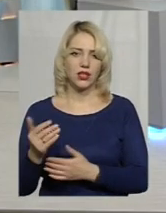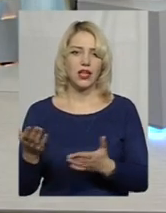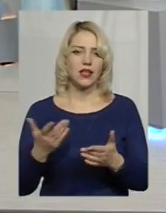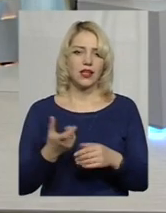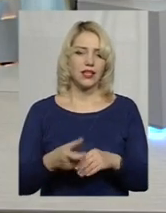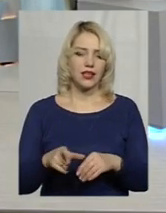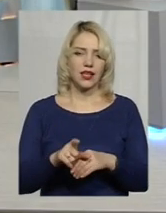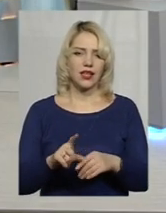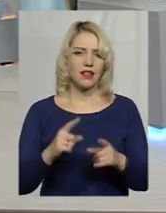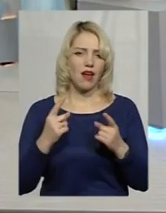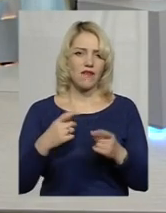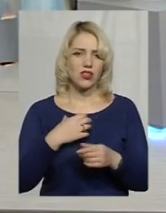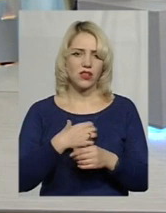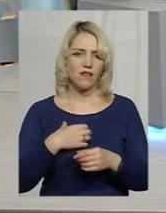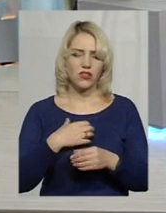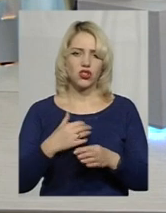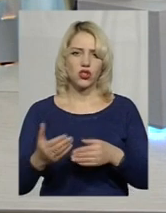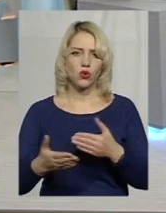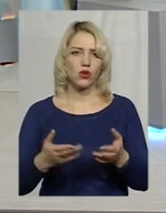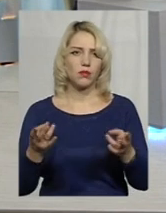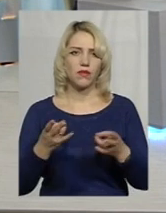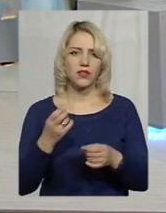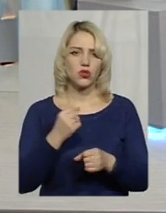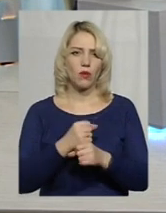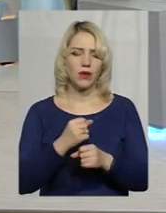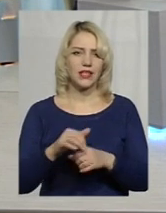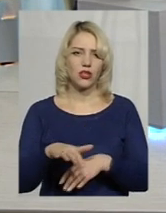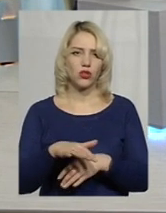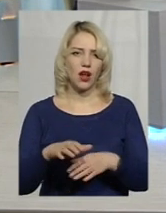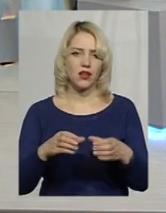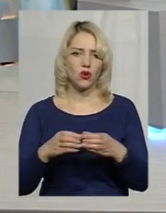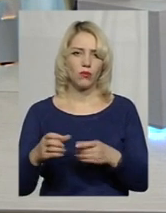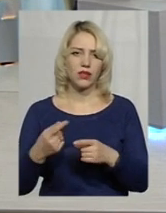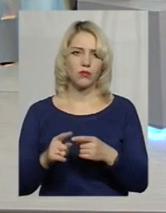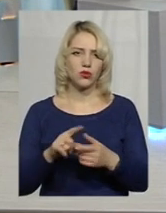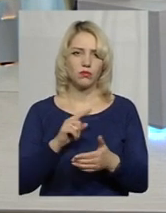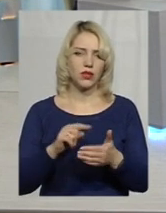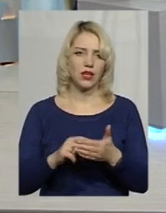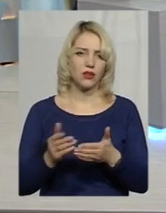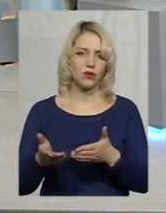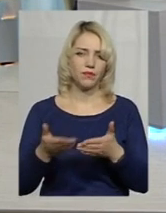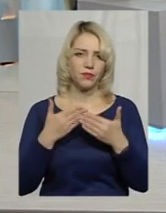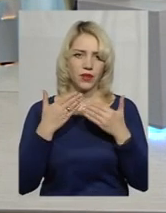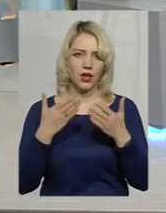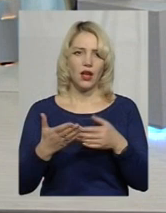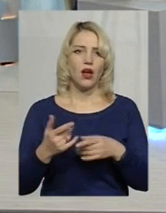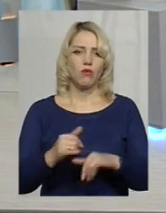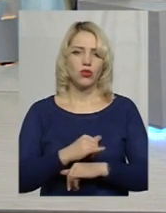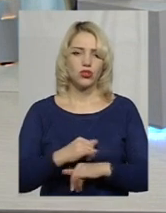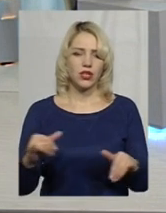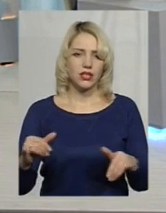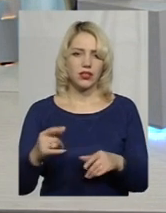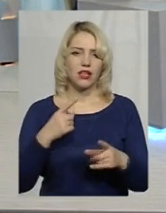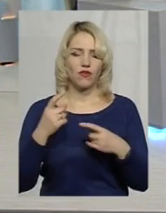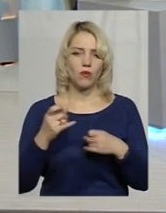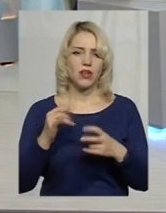найголовніші кроки зараз мають виконати територіальні громади по цьому питанню? Поширити інформацію і проаналізувати